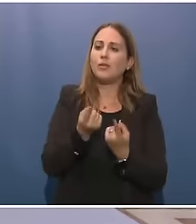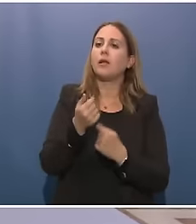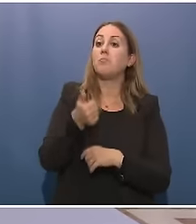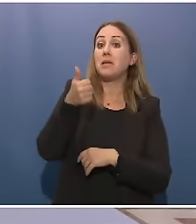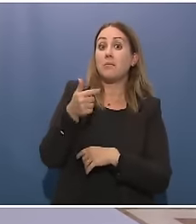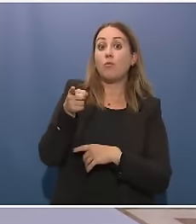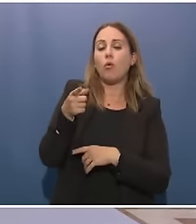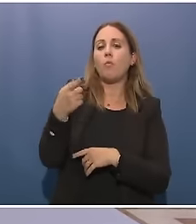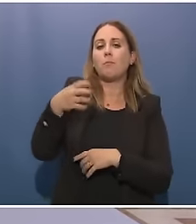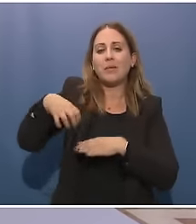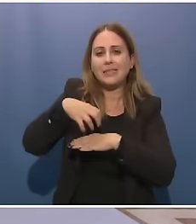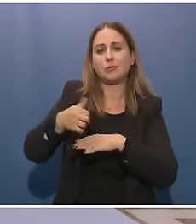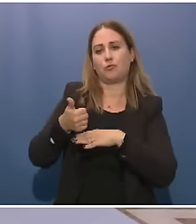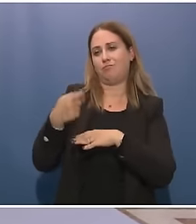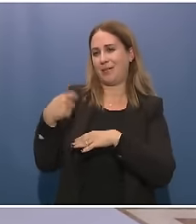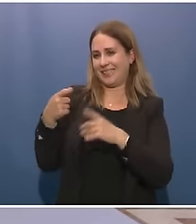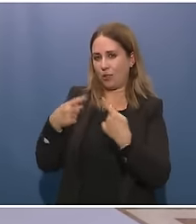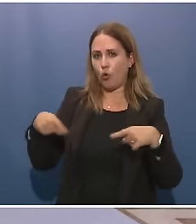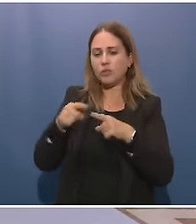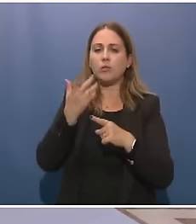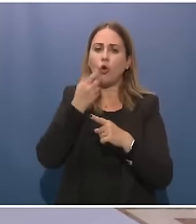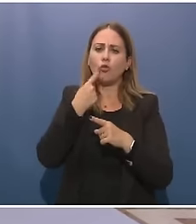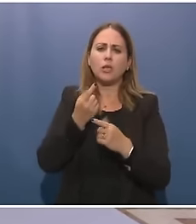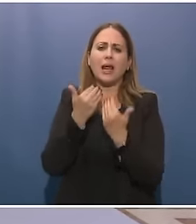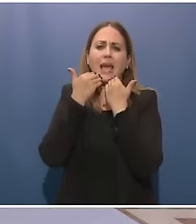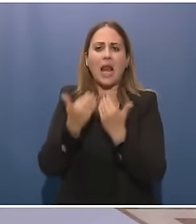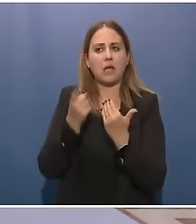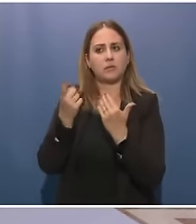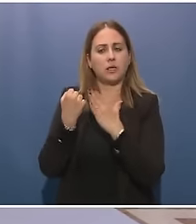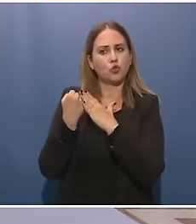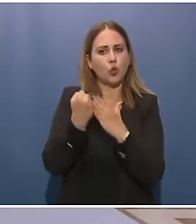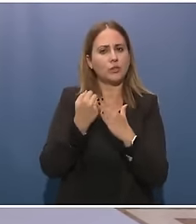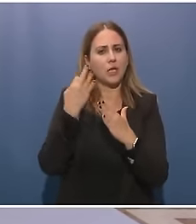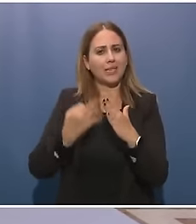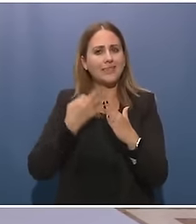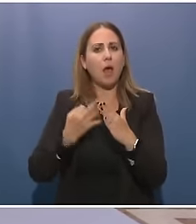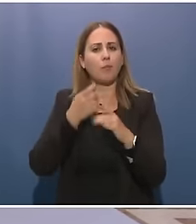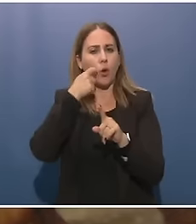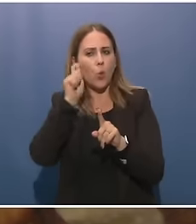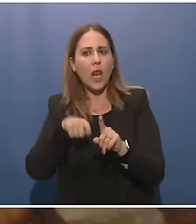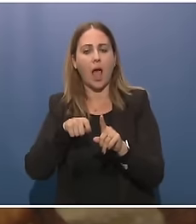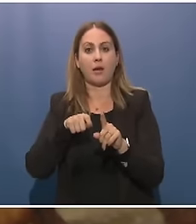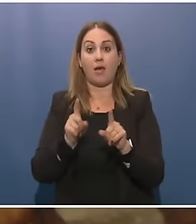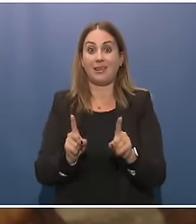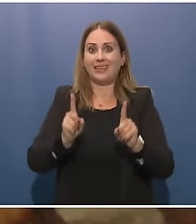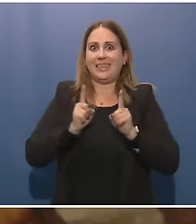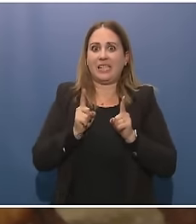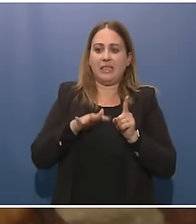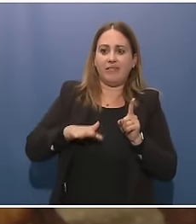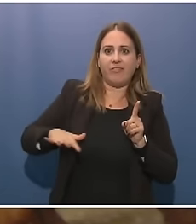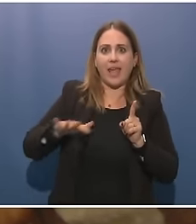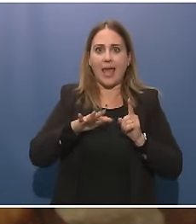una grande sostenitrice dell'Ucraina. Rafforzare la nostra difesa è la priorità